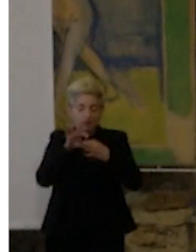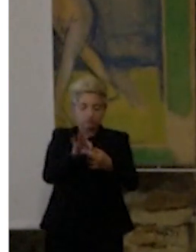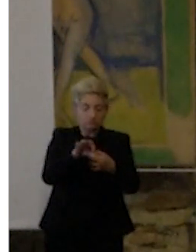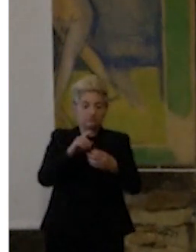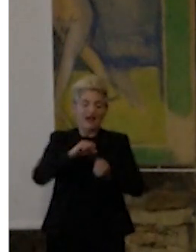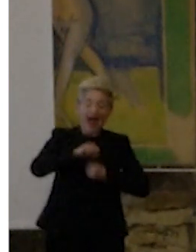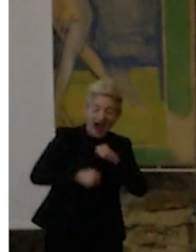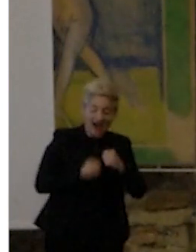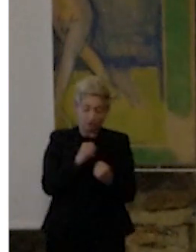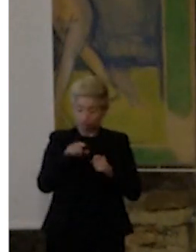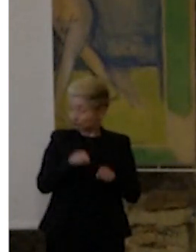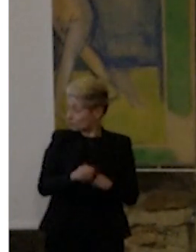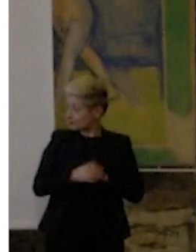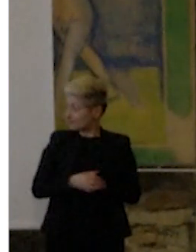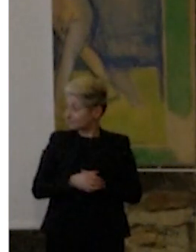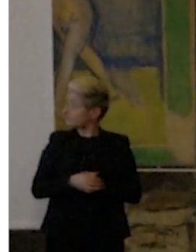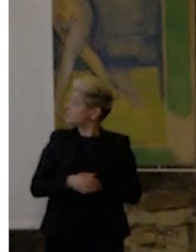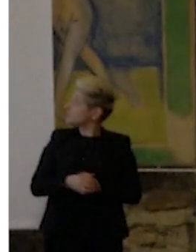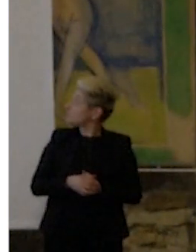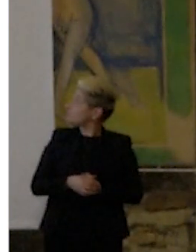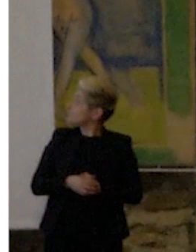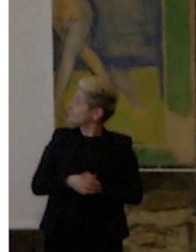a un'azione, a un gesto.